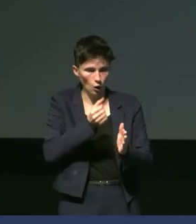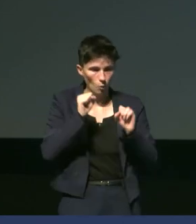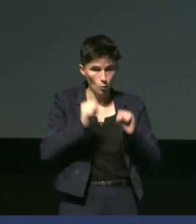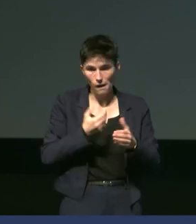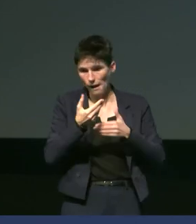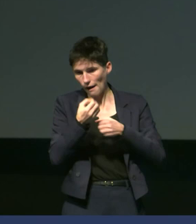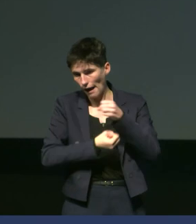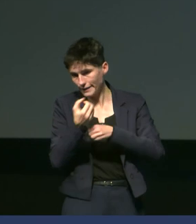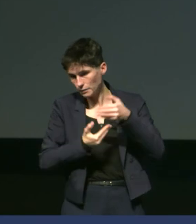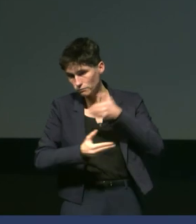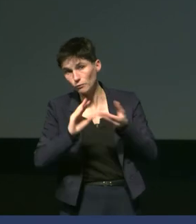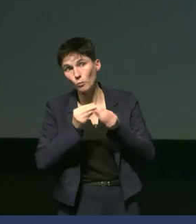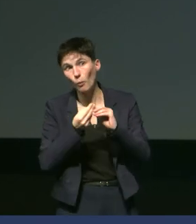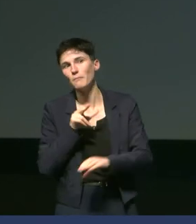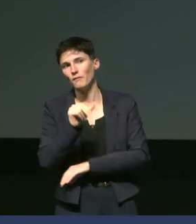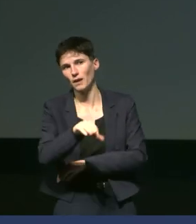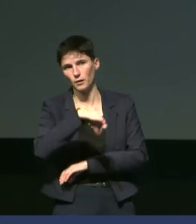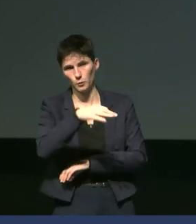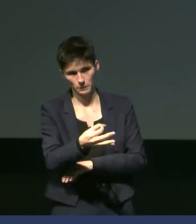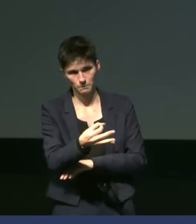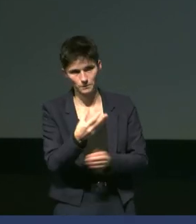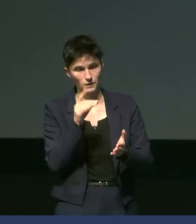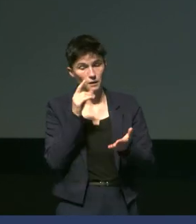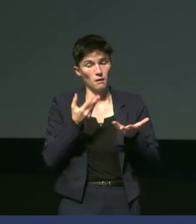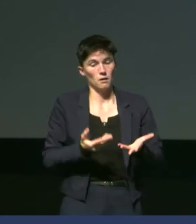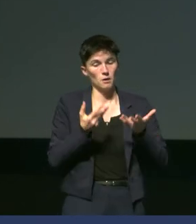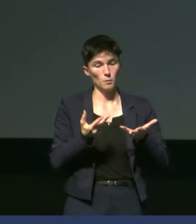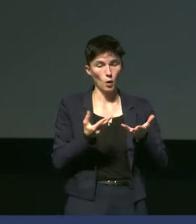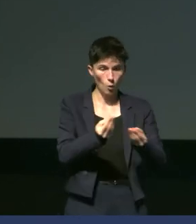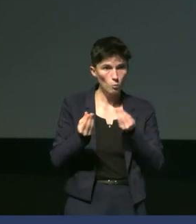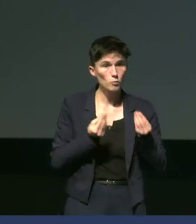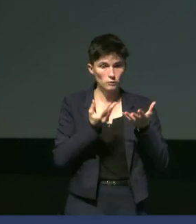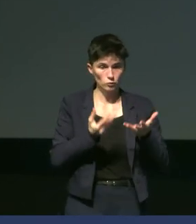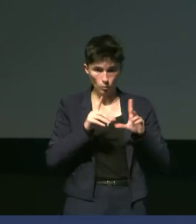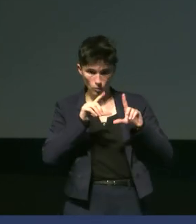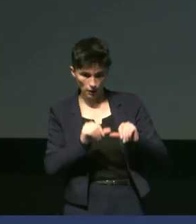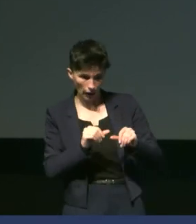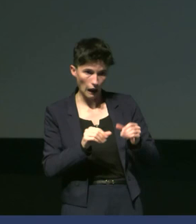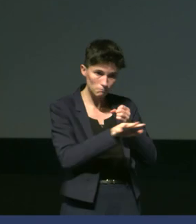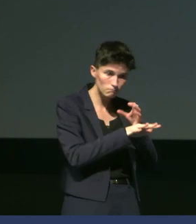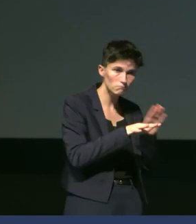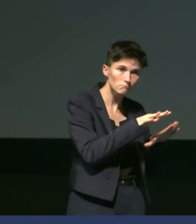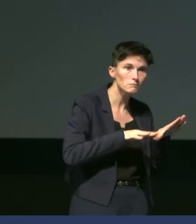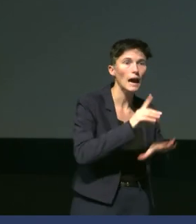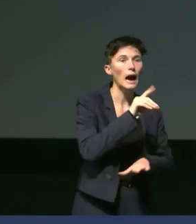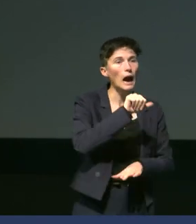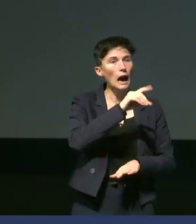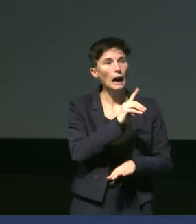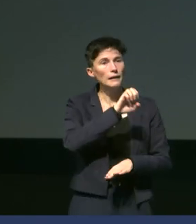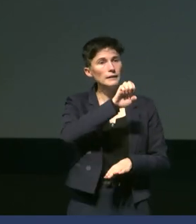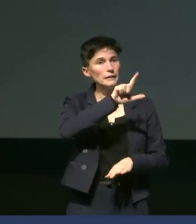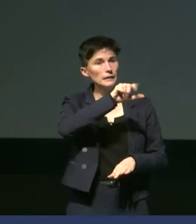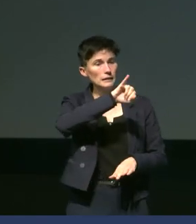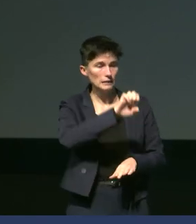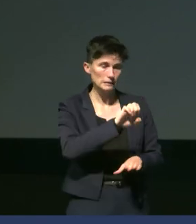prochaines années. Pour l'instant, la population présente en terres à des liés stables. effectivement, avec ces épisodes